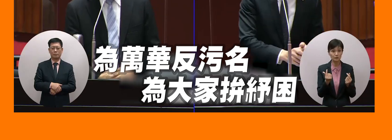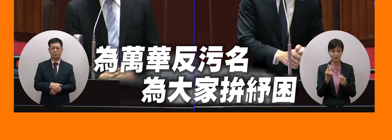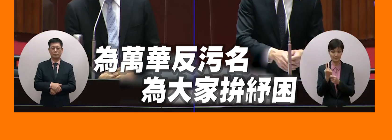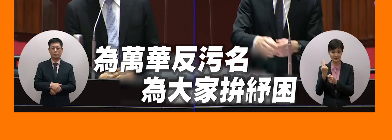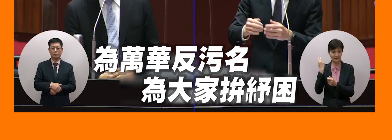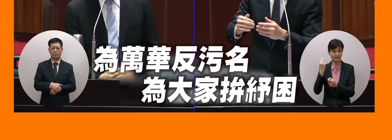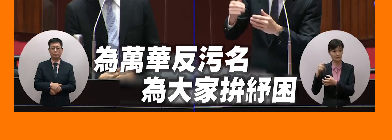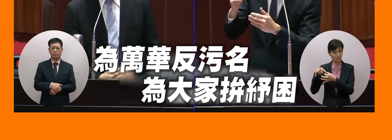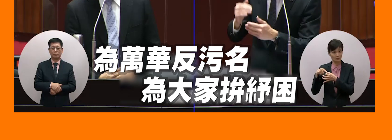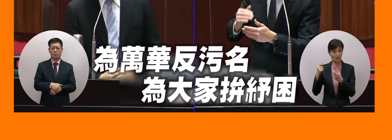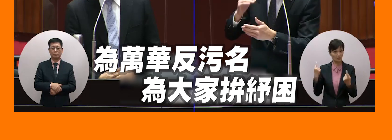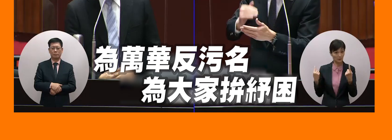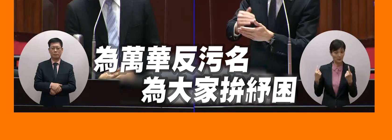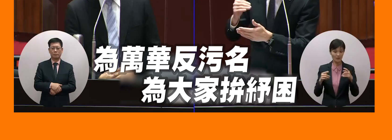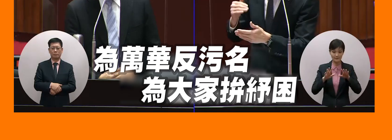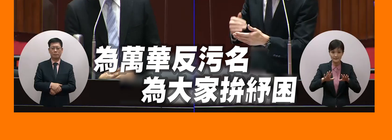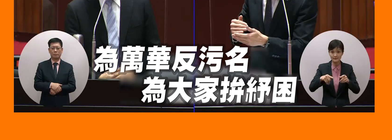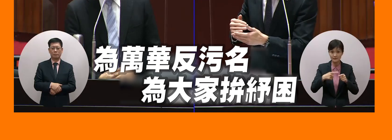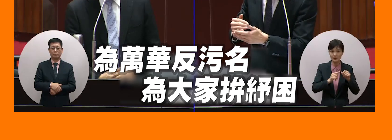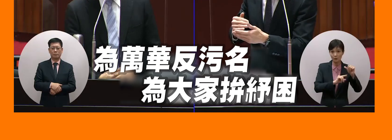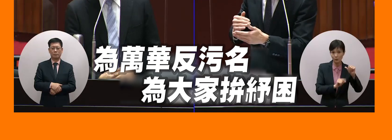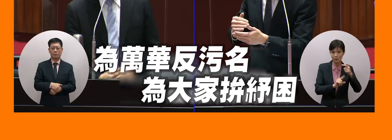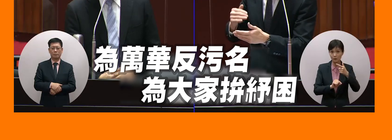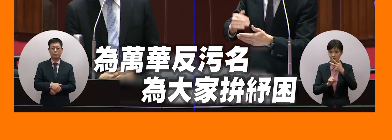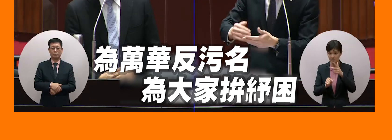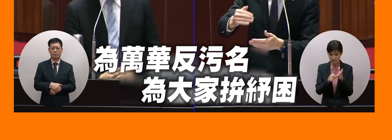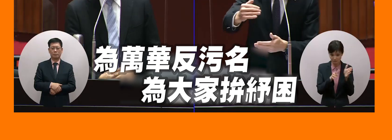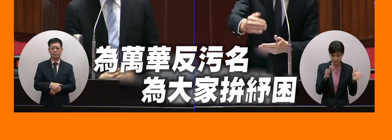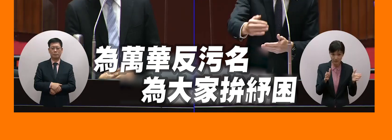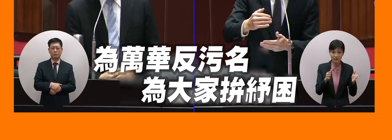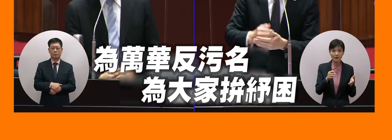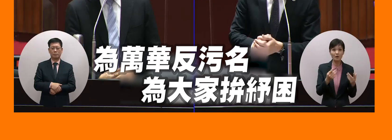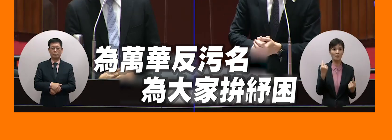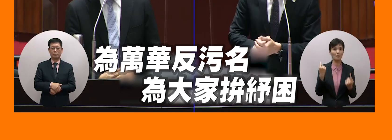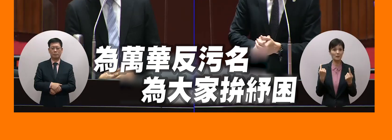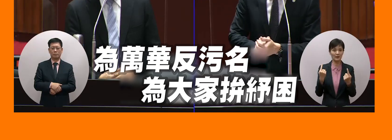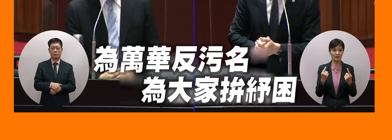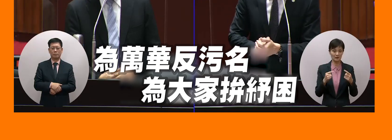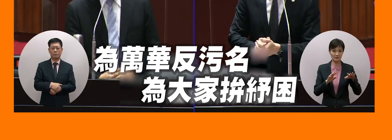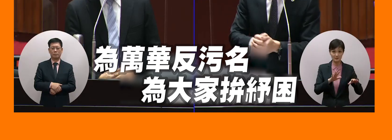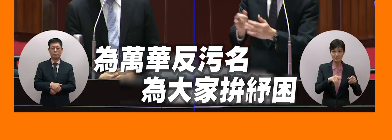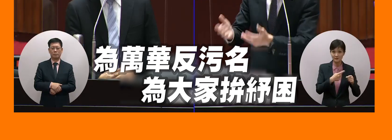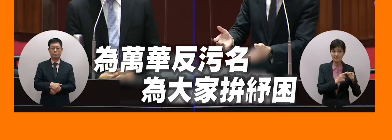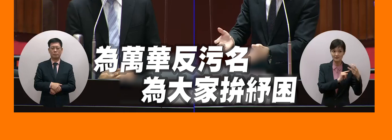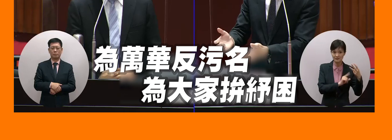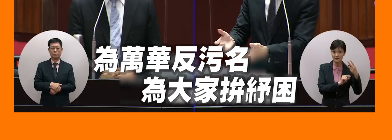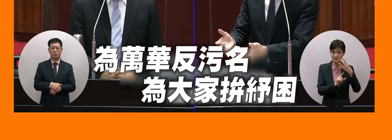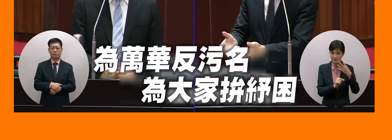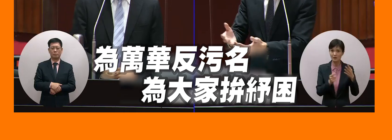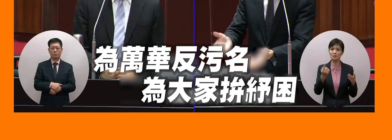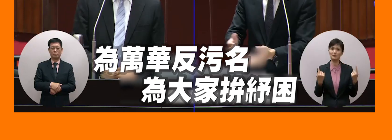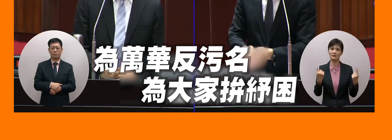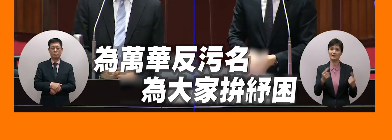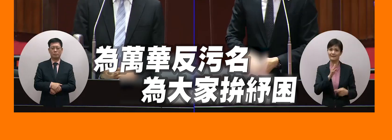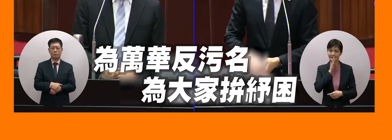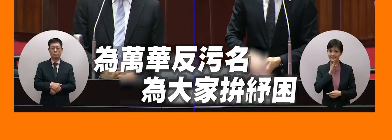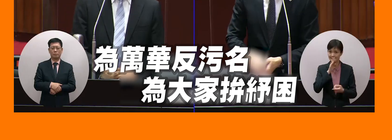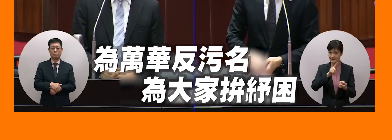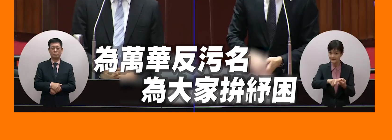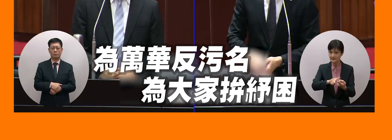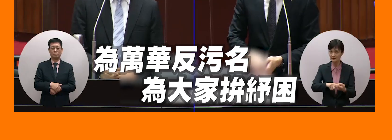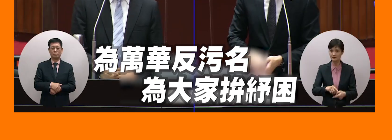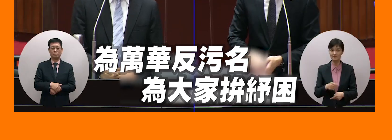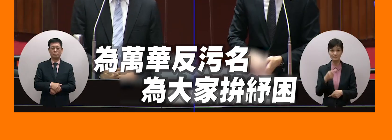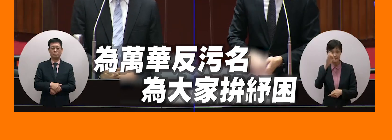兩年前的所頂也可以拿今年五月到七月的所頂來到三四月的相比這其實看口座的費